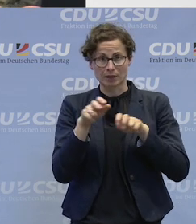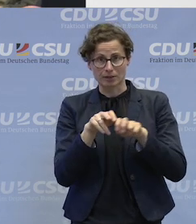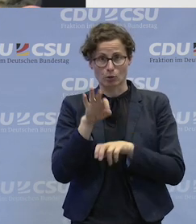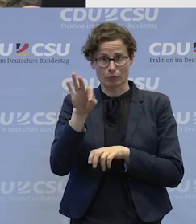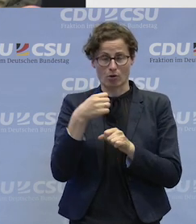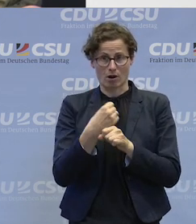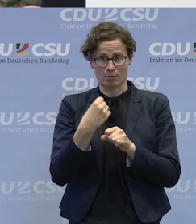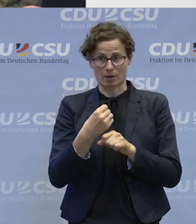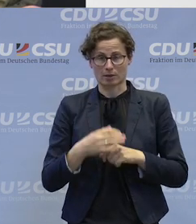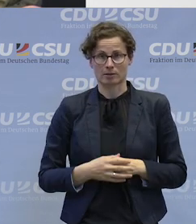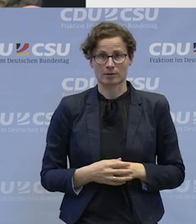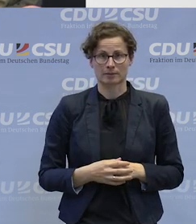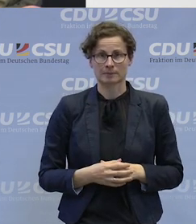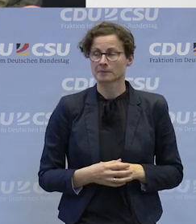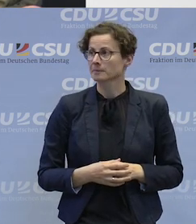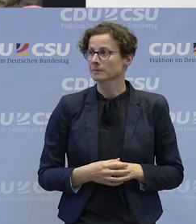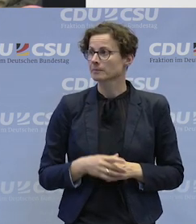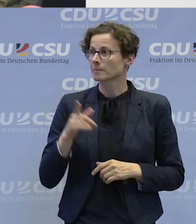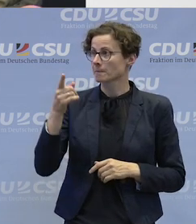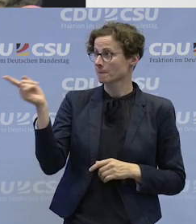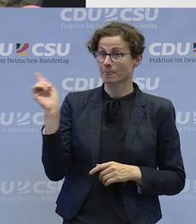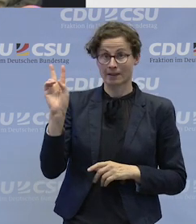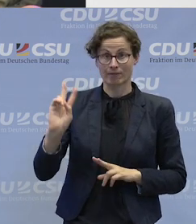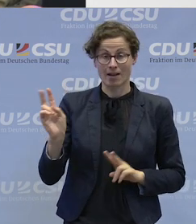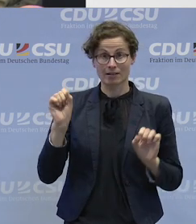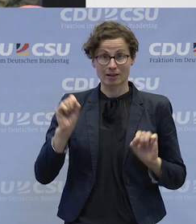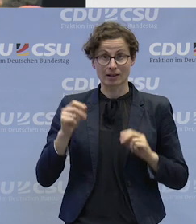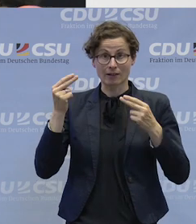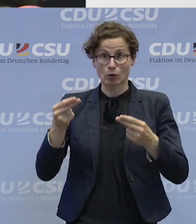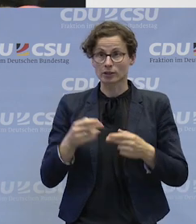Arbeit? Wer kann die Frage beantworten?